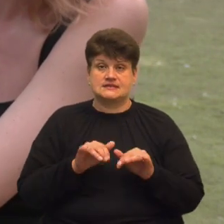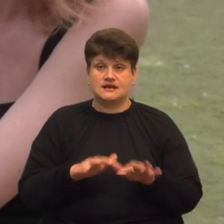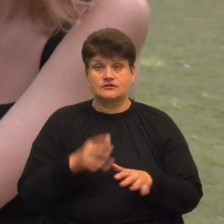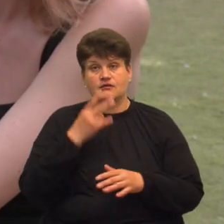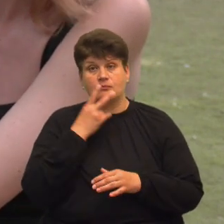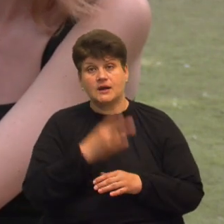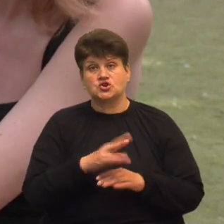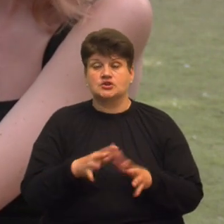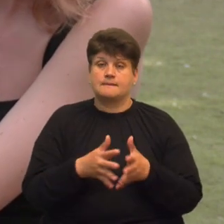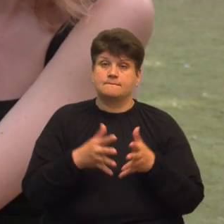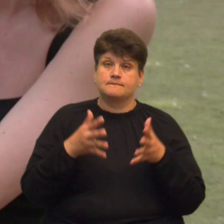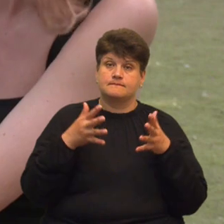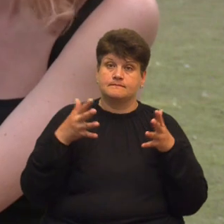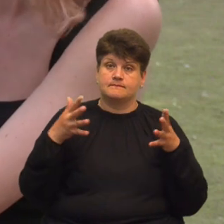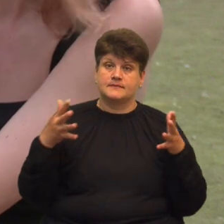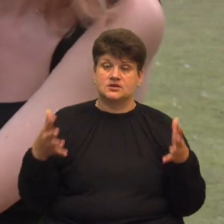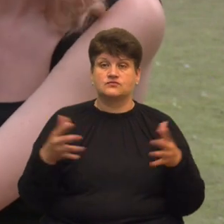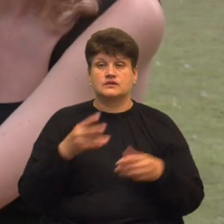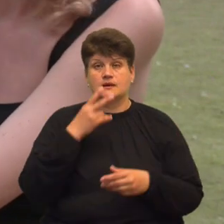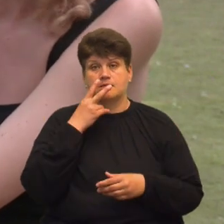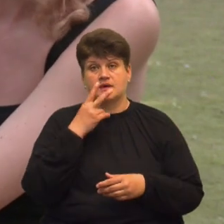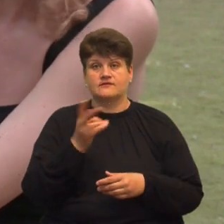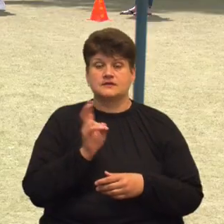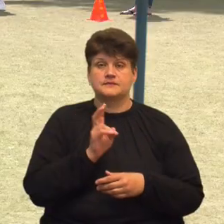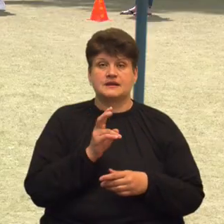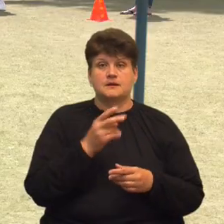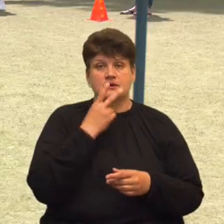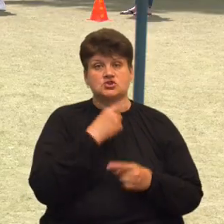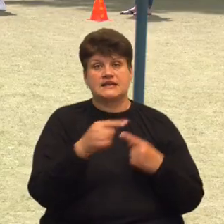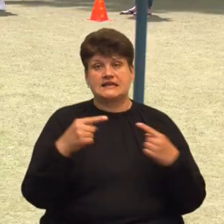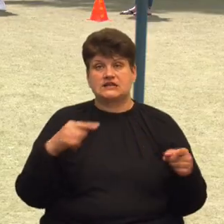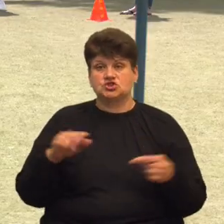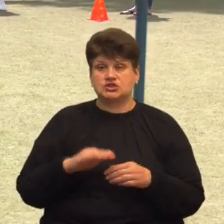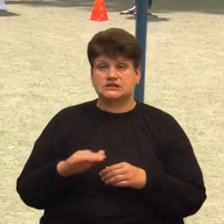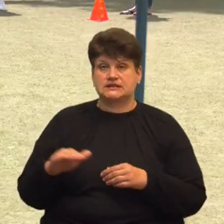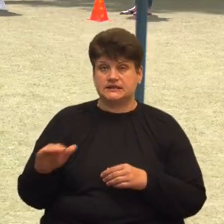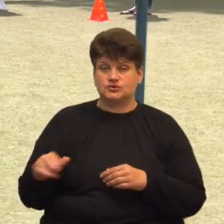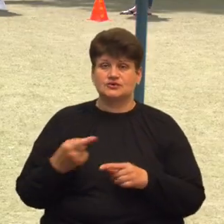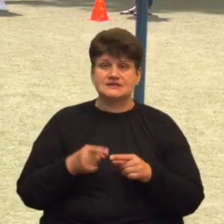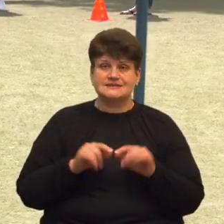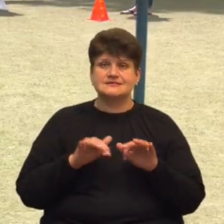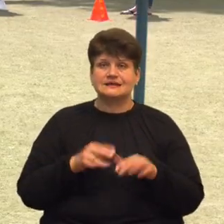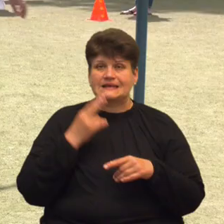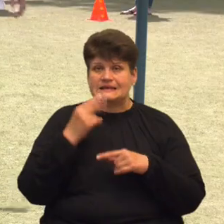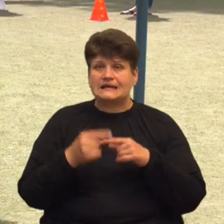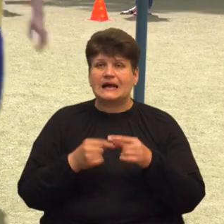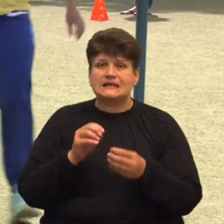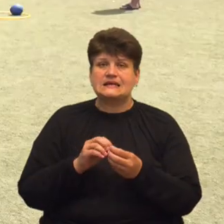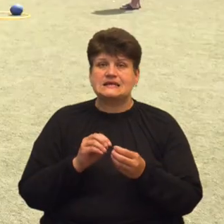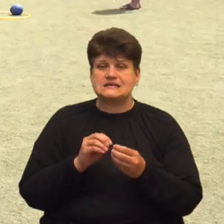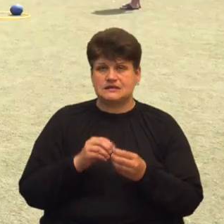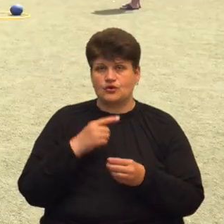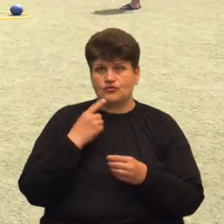більше, шерше. Вони виходять світ, вони бачать інших діток». Такі заходи традиційні, розповіла начальниця інформаційного